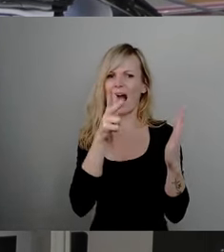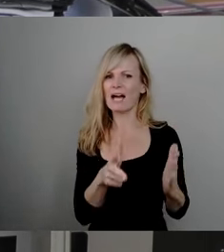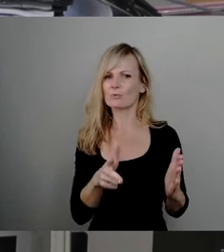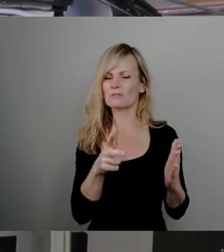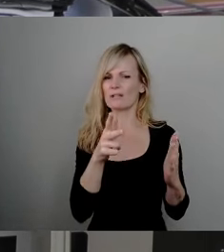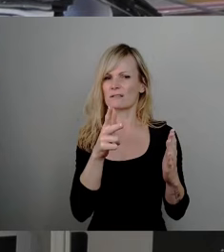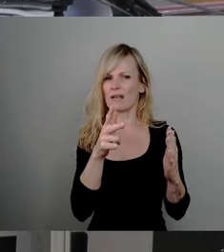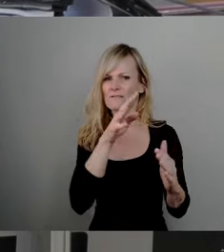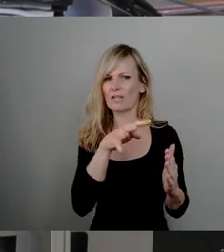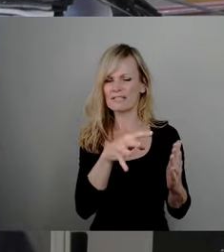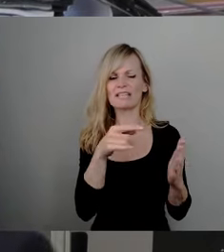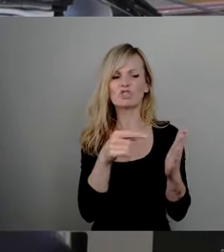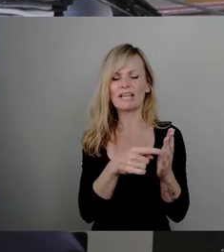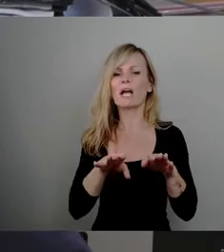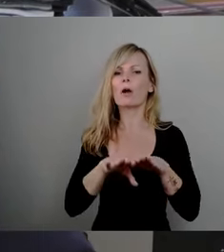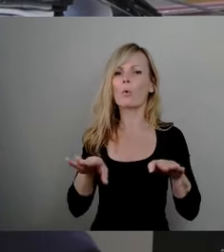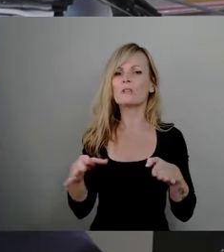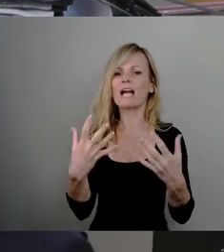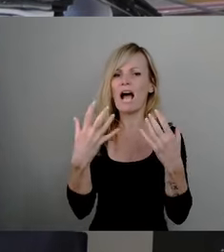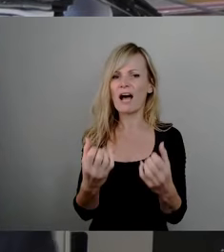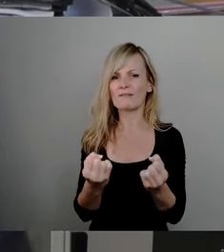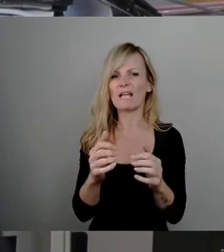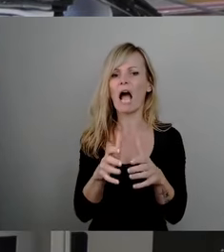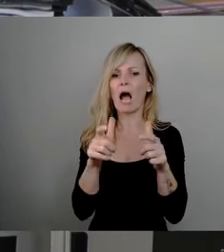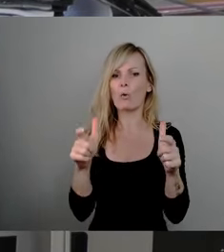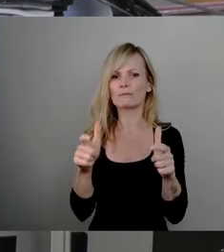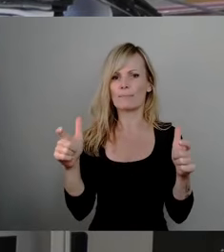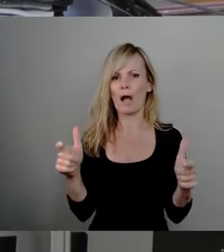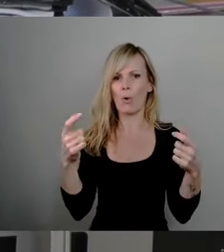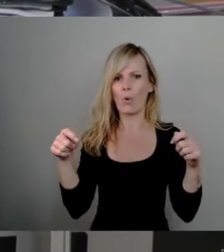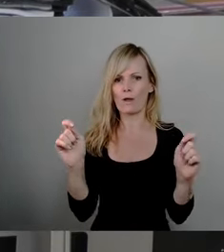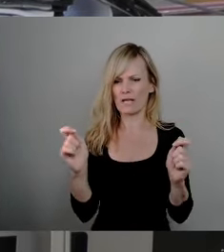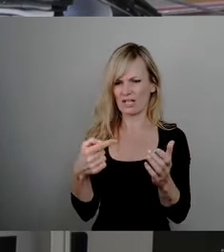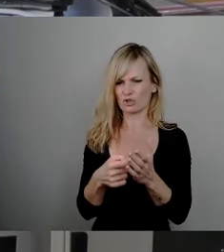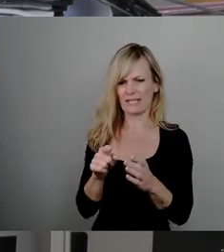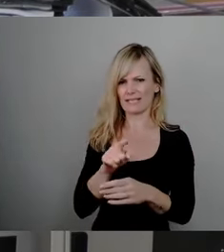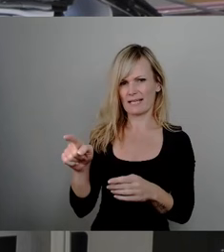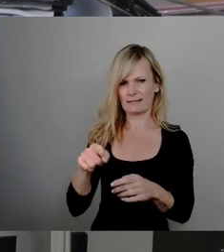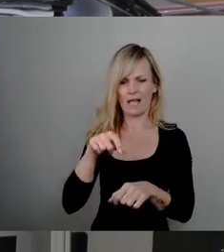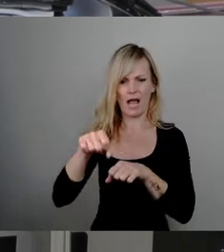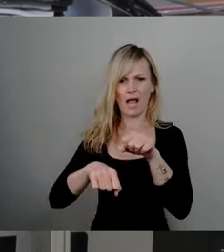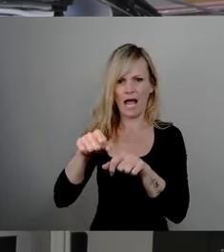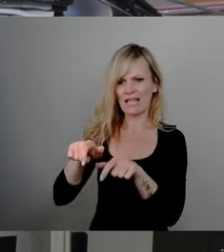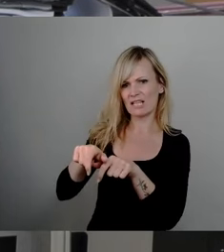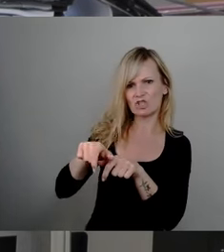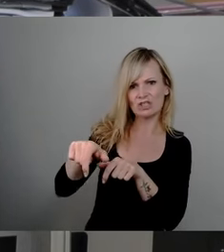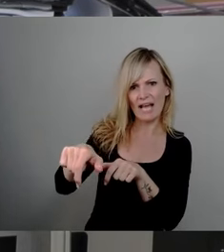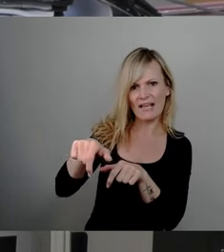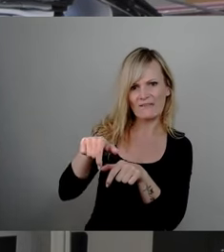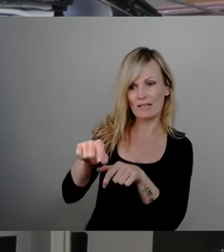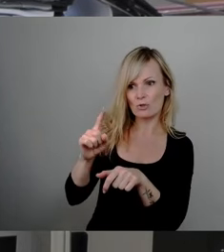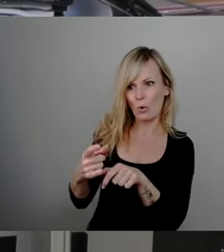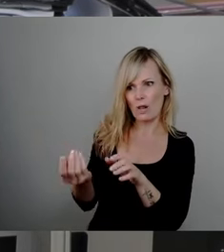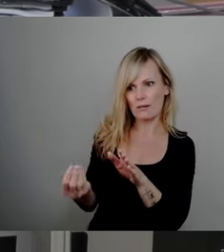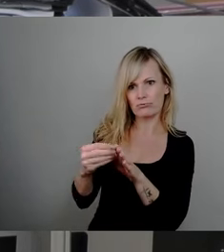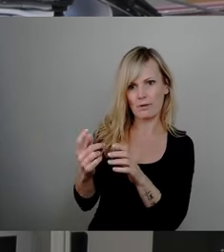Ausbau. Da steht keineswegs, dass das im Sinne eines Radfahrschutzstreifens oder eines Radstreifens erfolgen muss. Also insofern, das